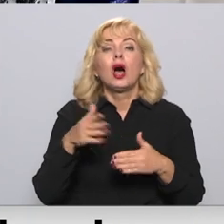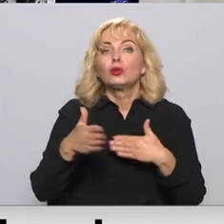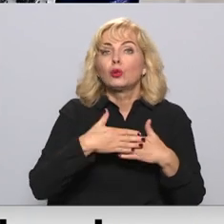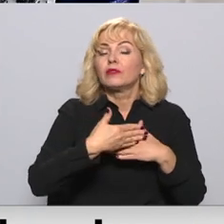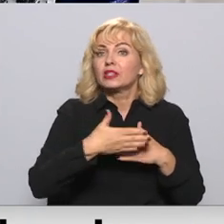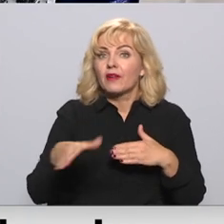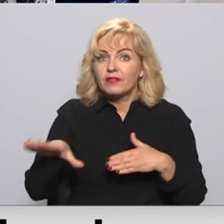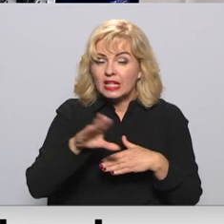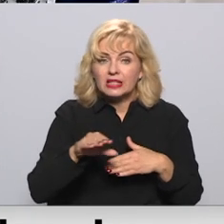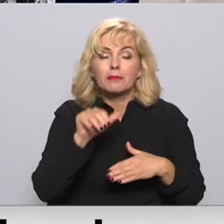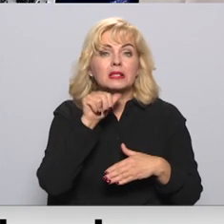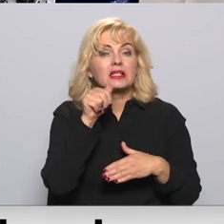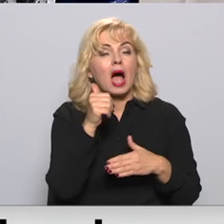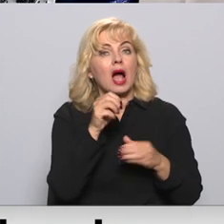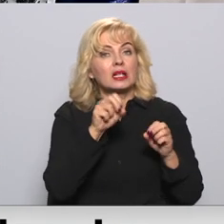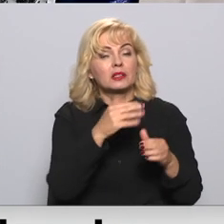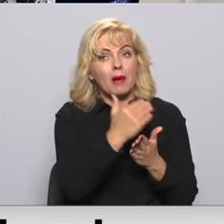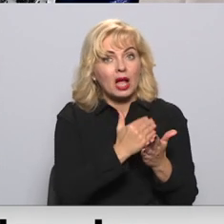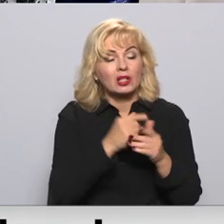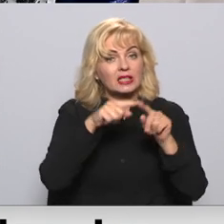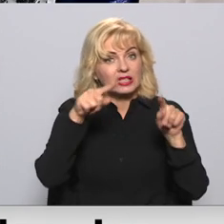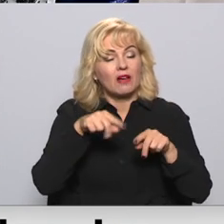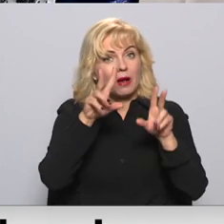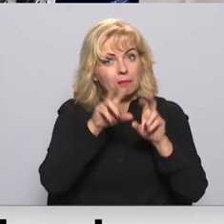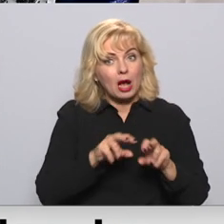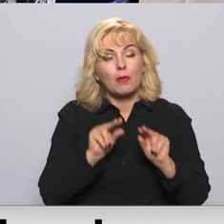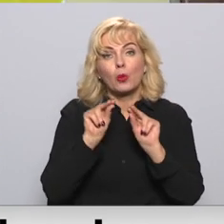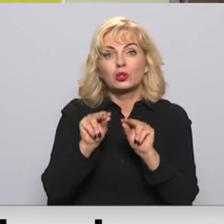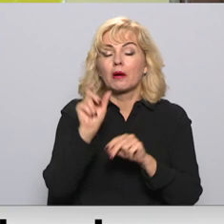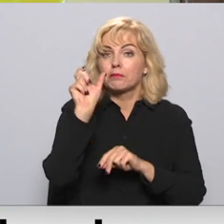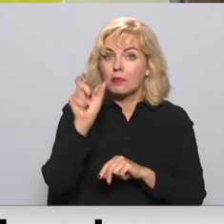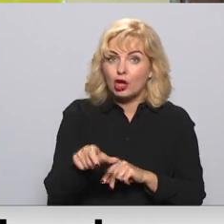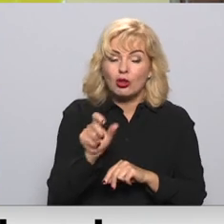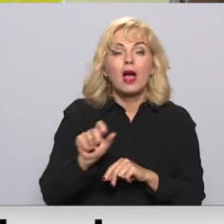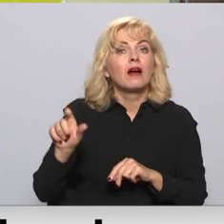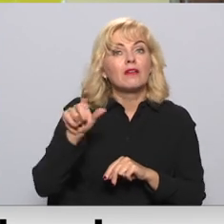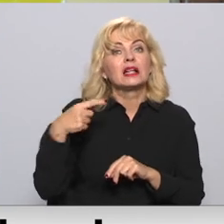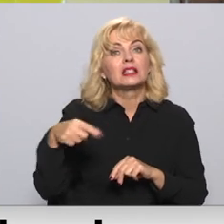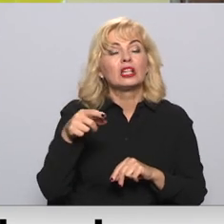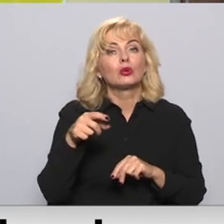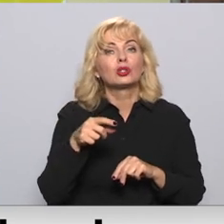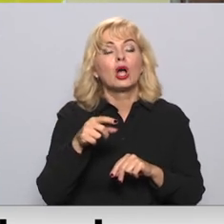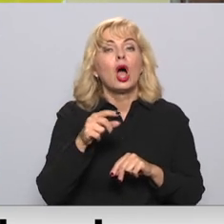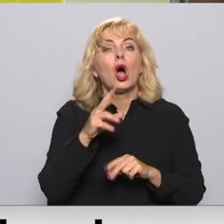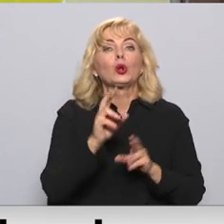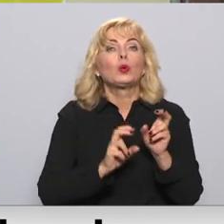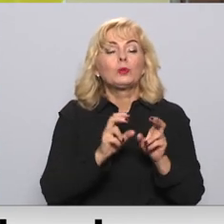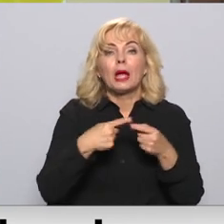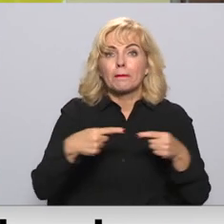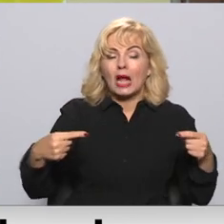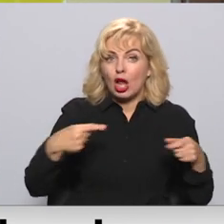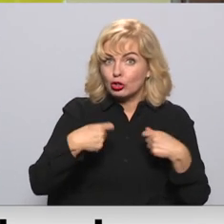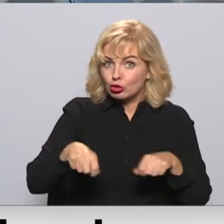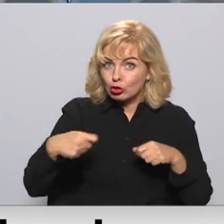visiem, bet zāļā režīm veikliem sertifikāta pārbaudīšana uzcēta pašiem. Vairākos citos rūpniecības preču veiklos, kur preču